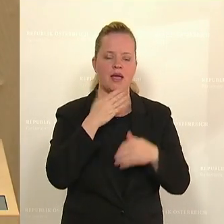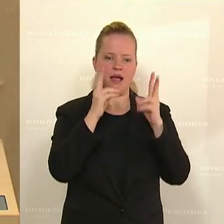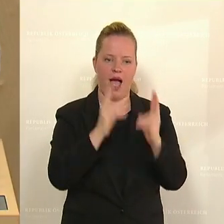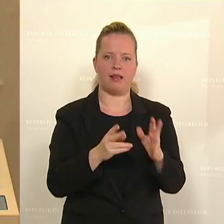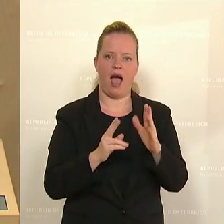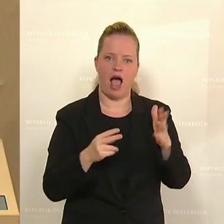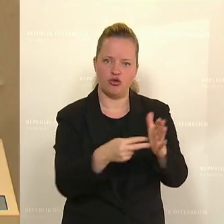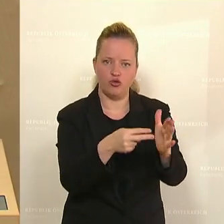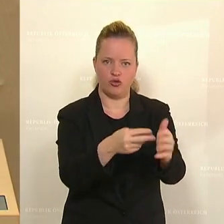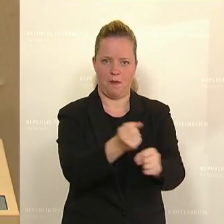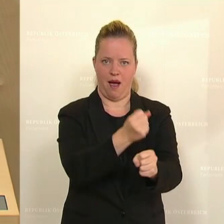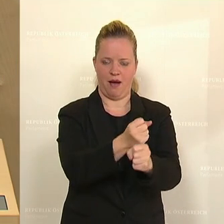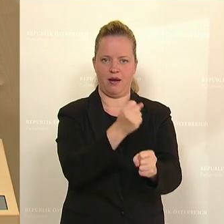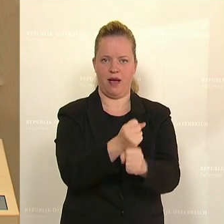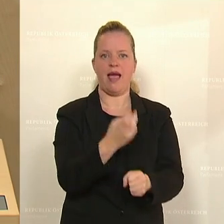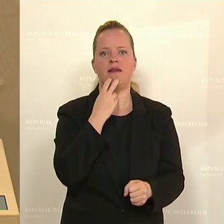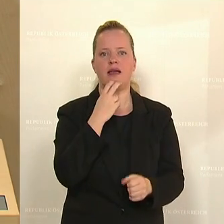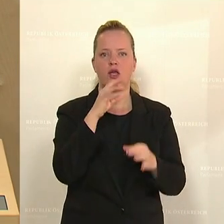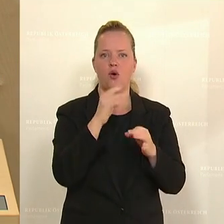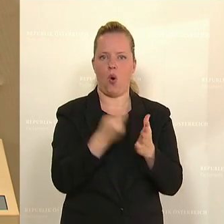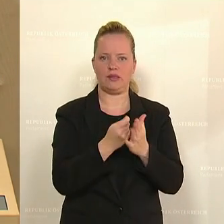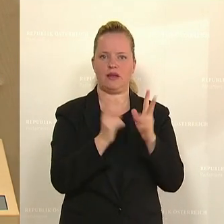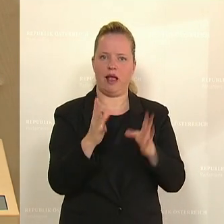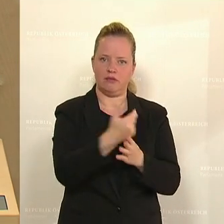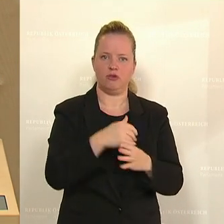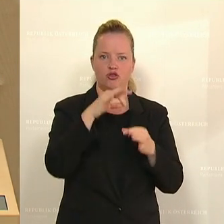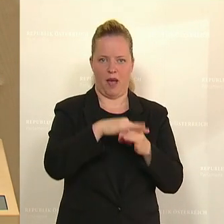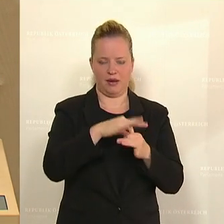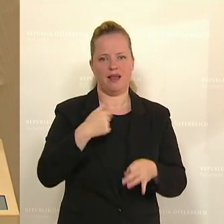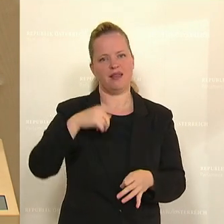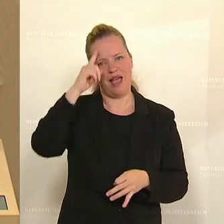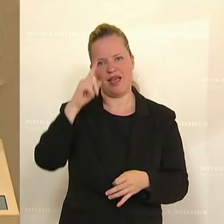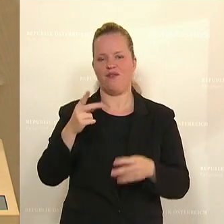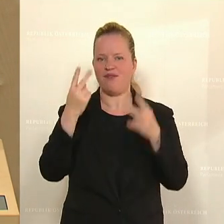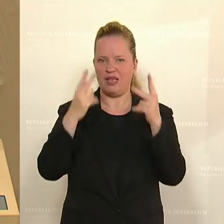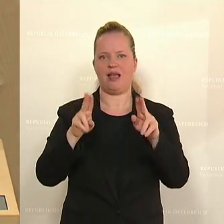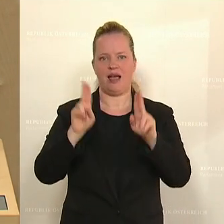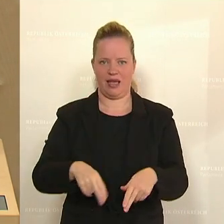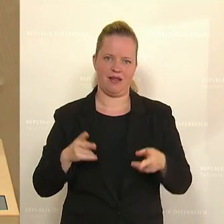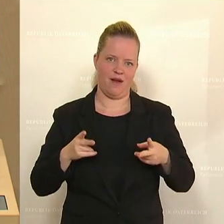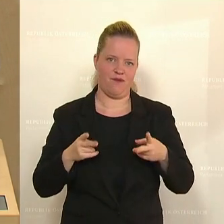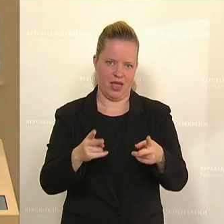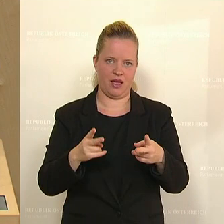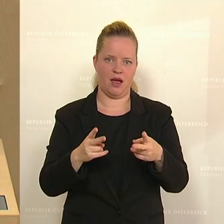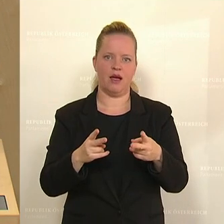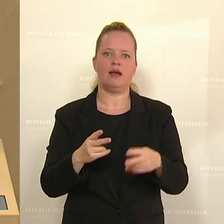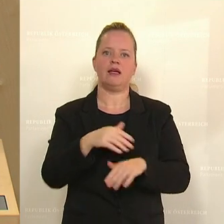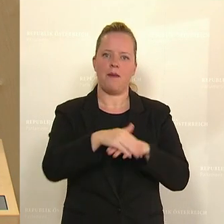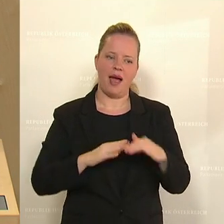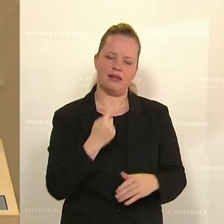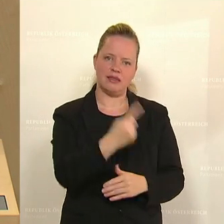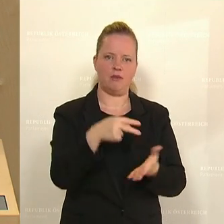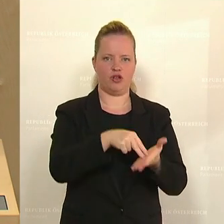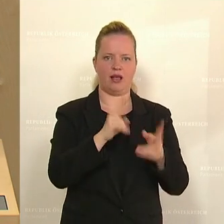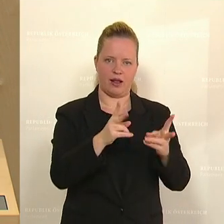Energiekosten einzusparen. Ich glaube, das ist ein ganz, ganz wesentlicher, richtiger Weg. Es stärkt die Autonomie der Gemeinden und